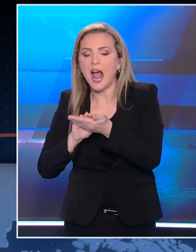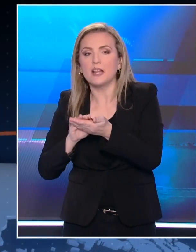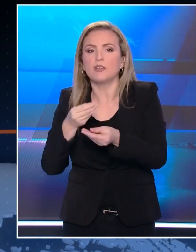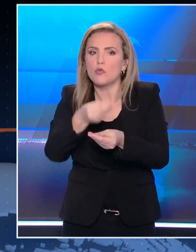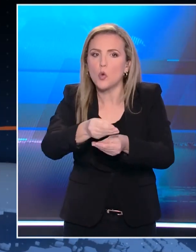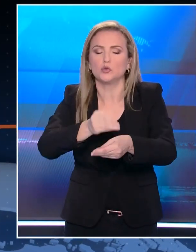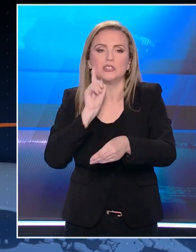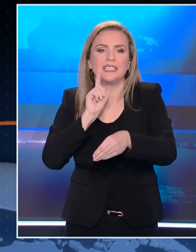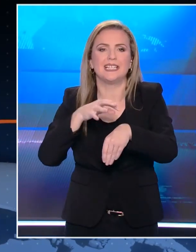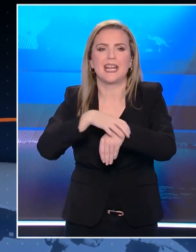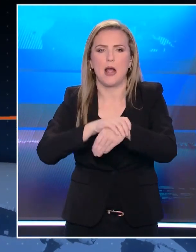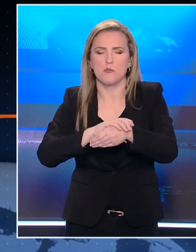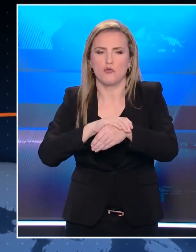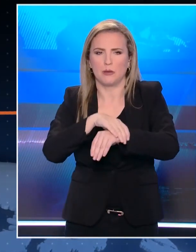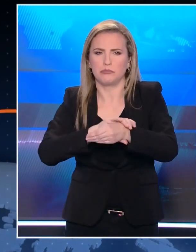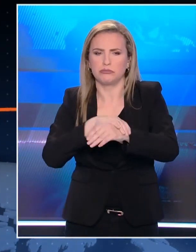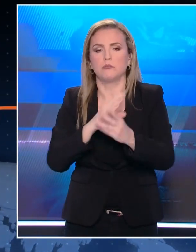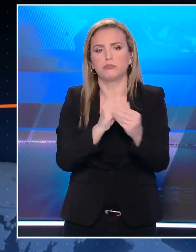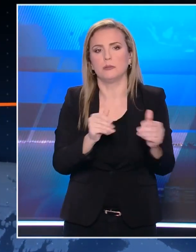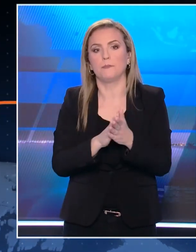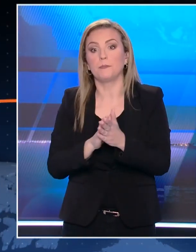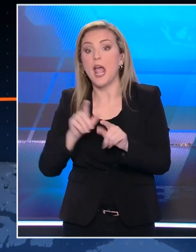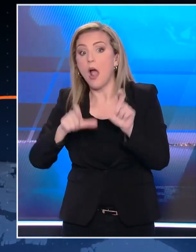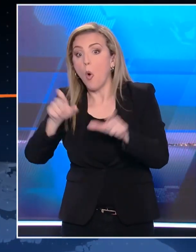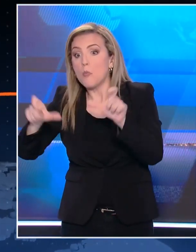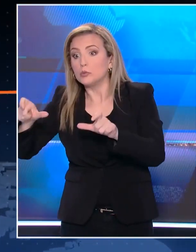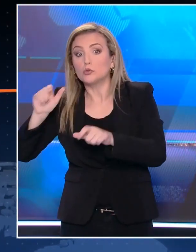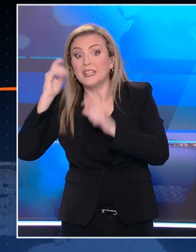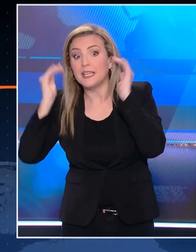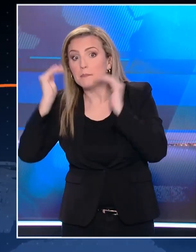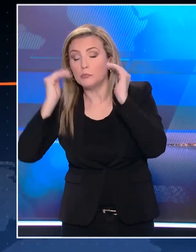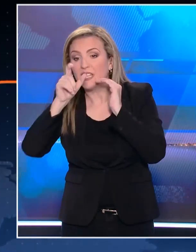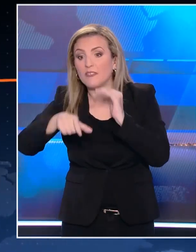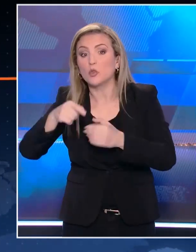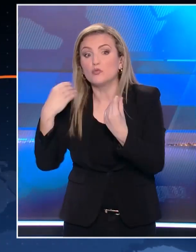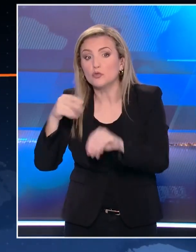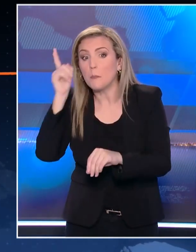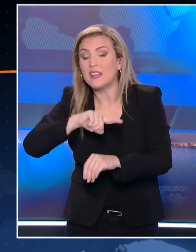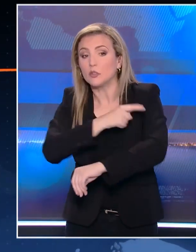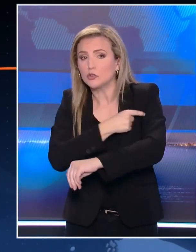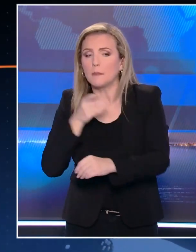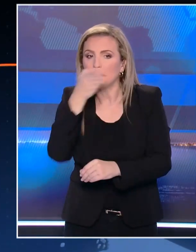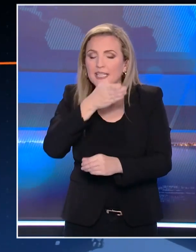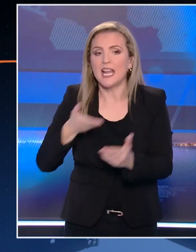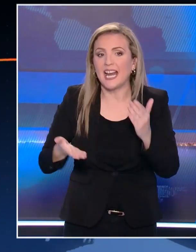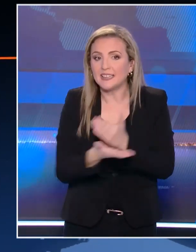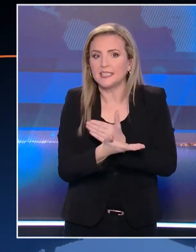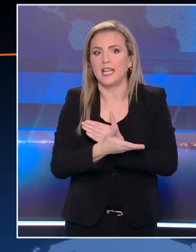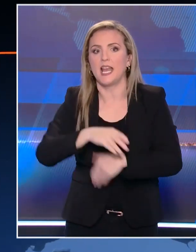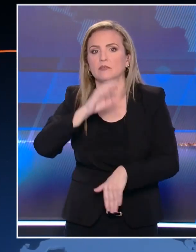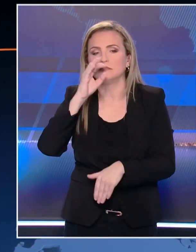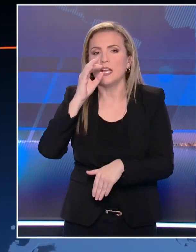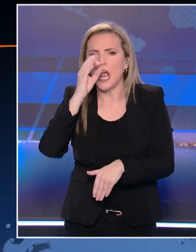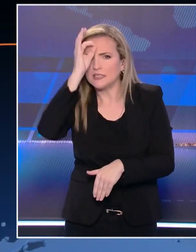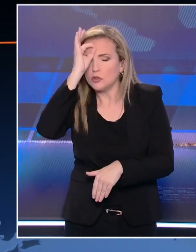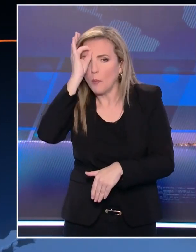υποπτεύεται ότι κάποιος δεν είναι γιατρός, να κάνει μια καταγγελία στην αστυνομία, στον Ισαγγελέα, στον Ιατρικό Σύλλογο, εμείς